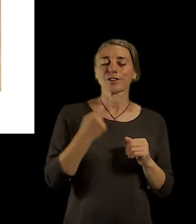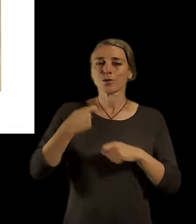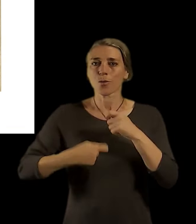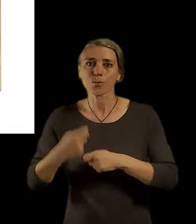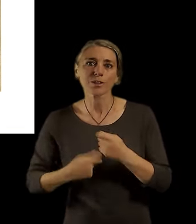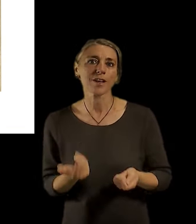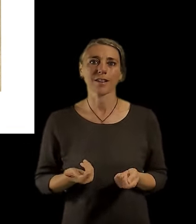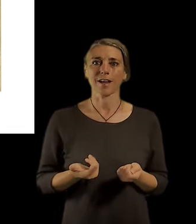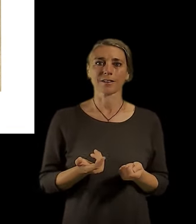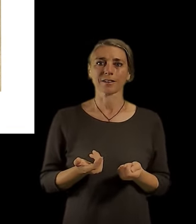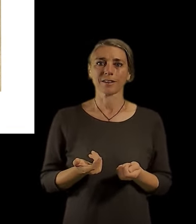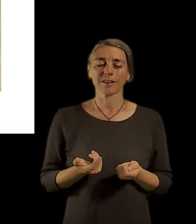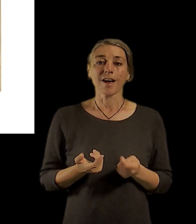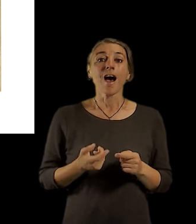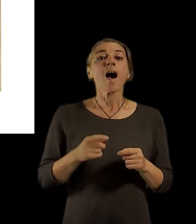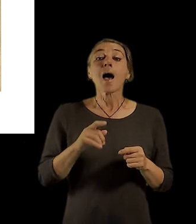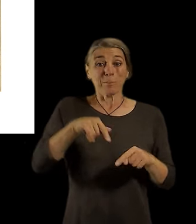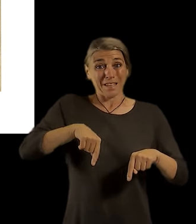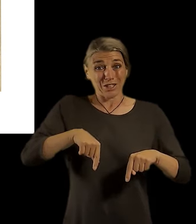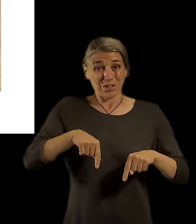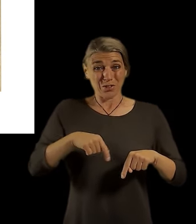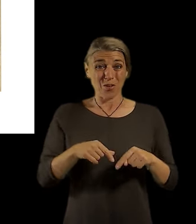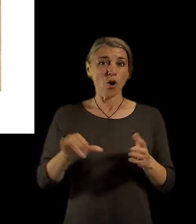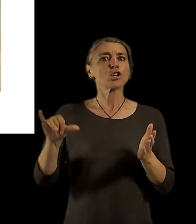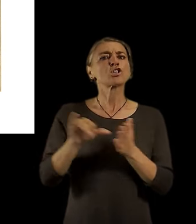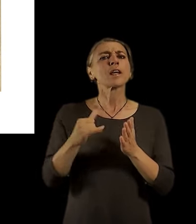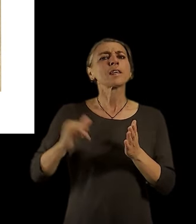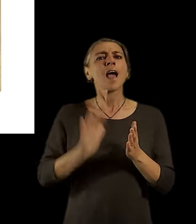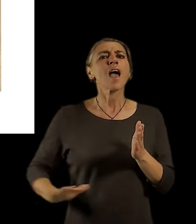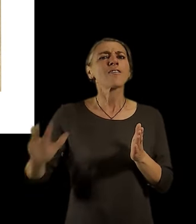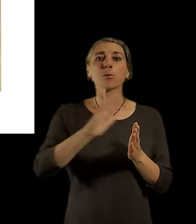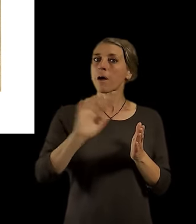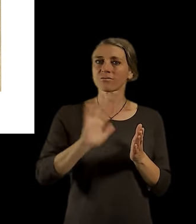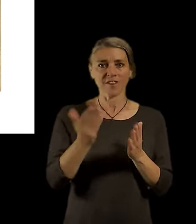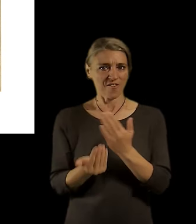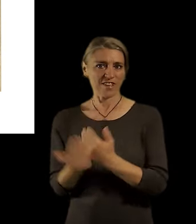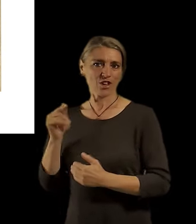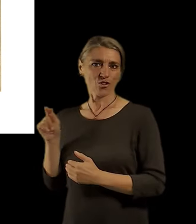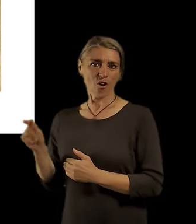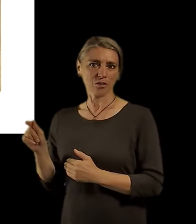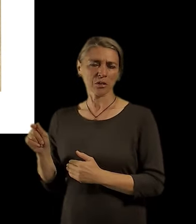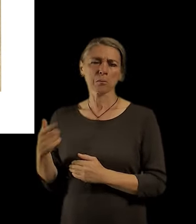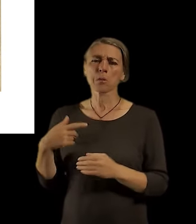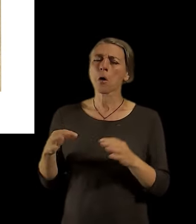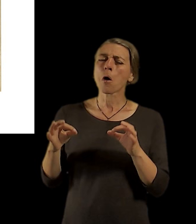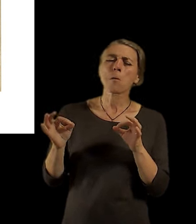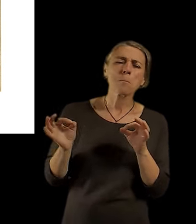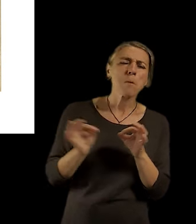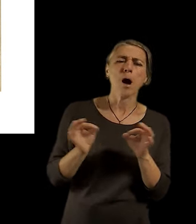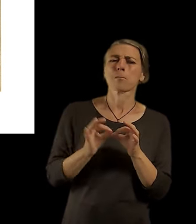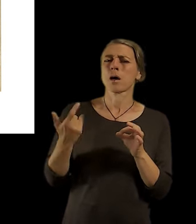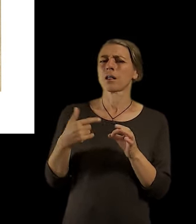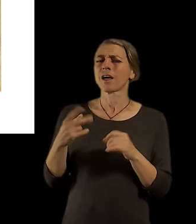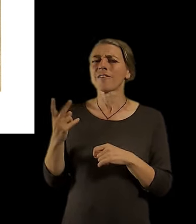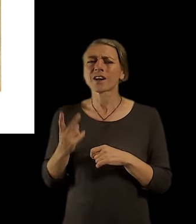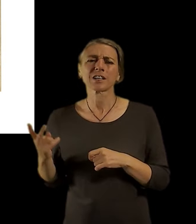pomezí té východní Evropy. Lidi jako Ménikov, Bábel, Malevič, Lysický, a mohl bych tady skutečně